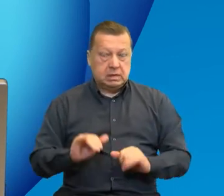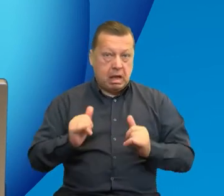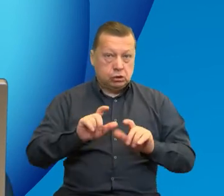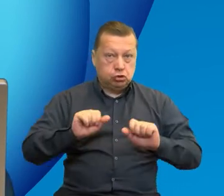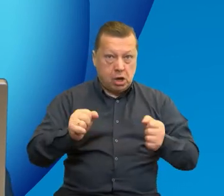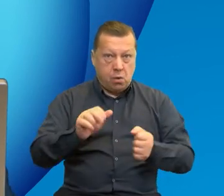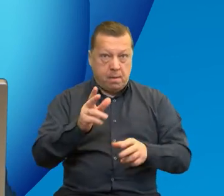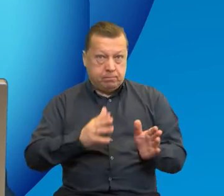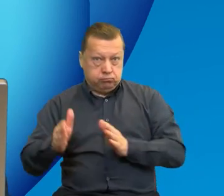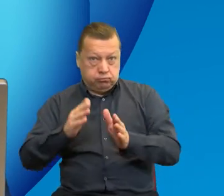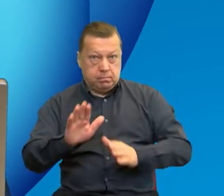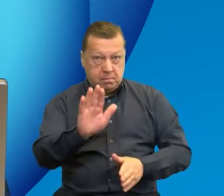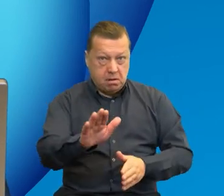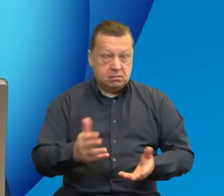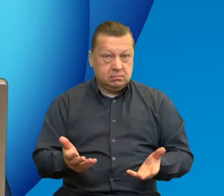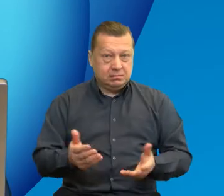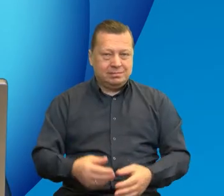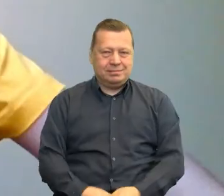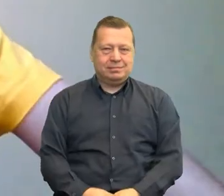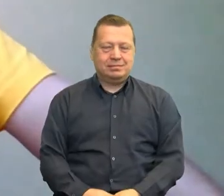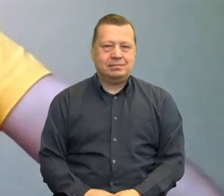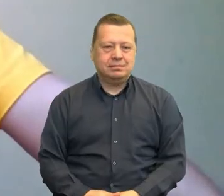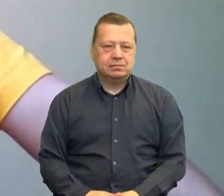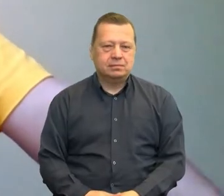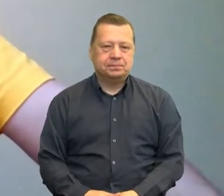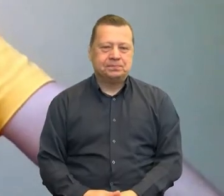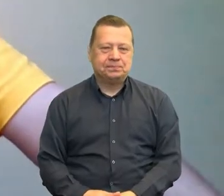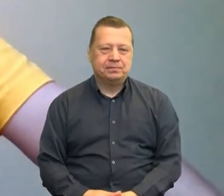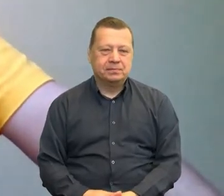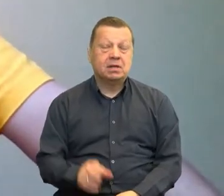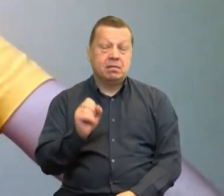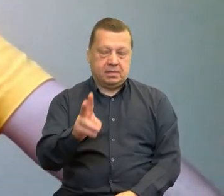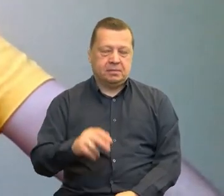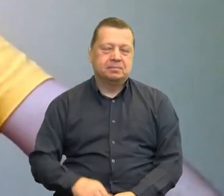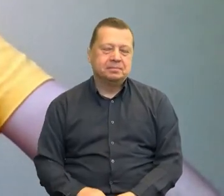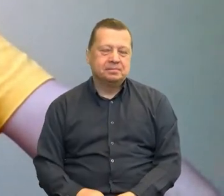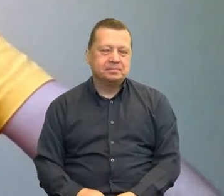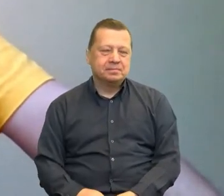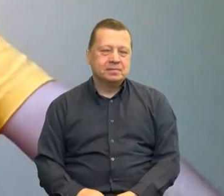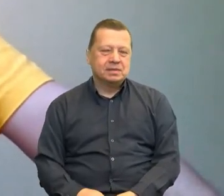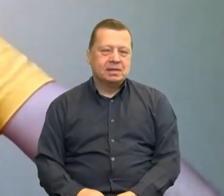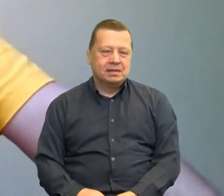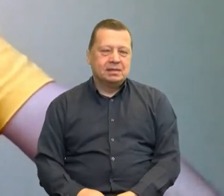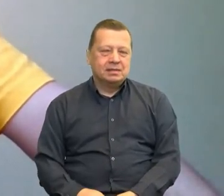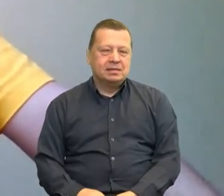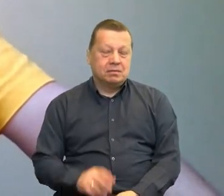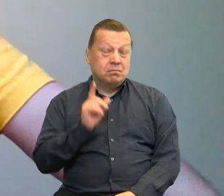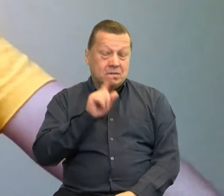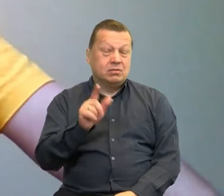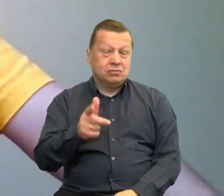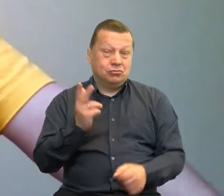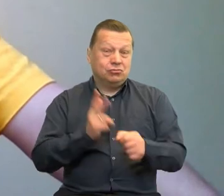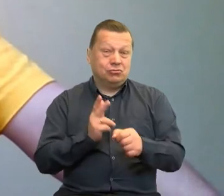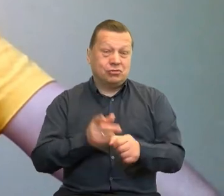działań właśnie, które chcecie razem podejmować. Tak, to znaczy praktycznie 30 lat działamy.